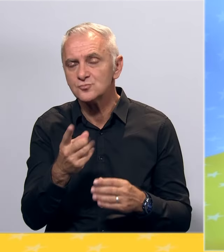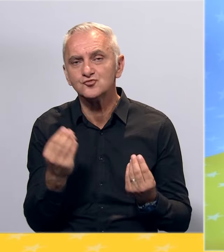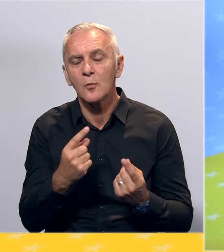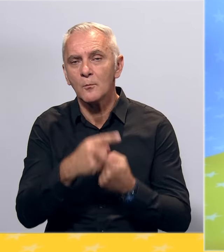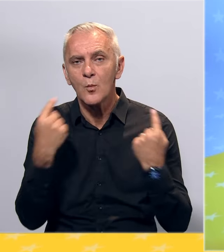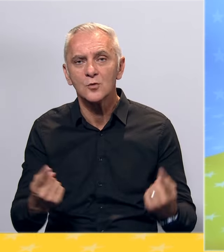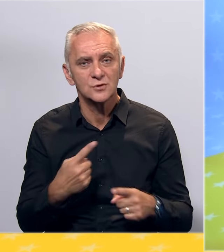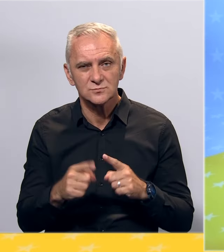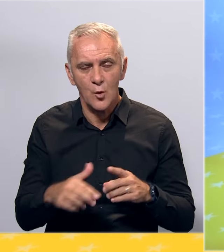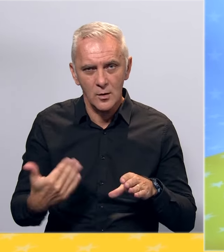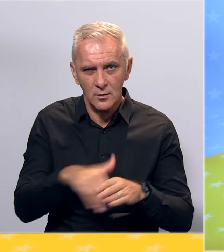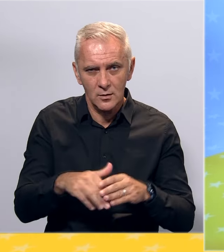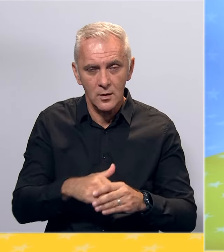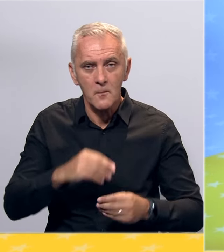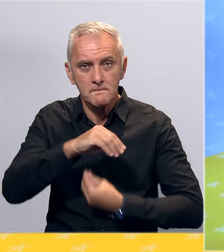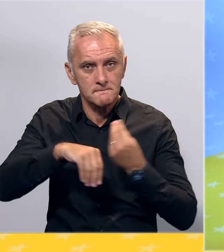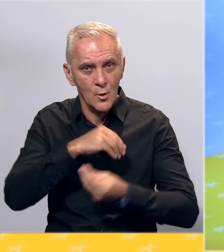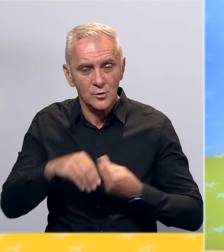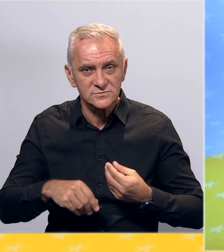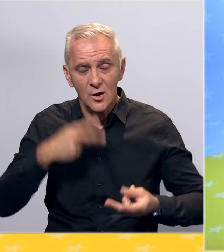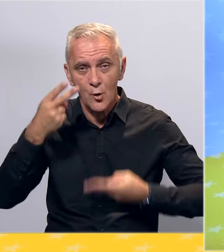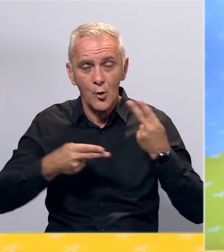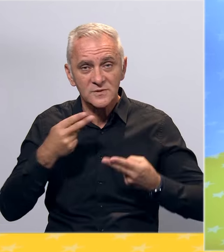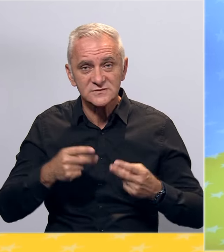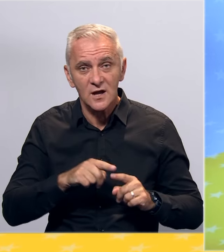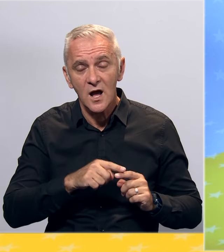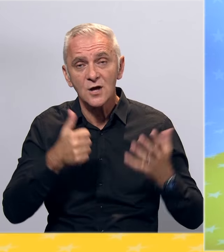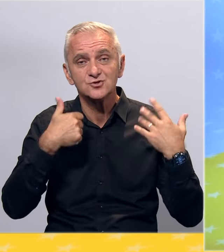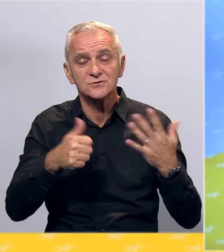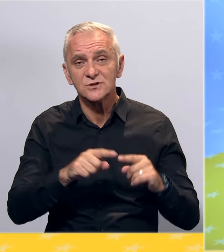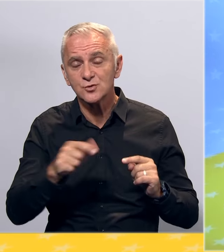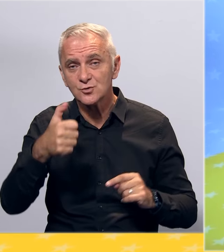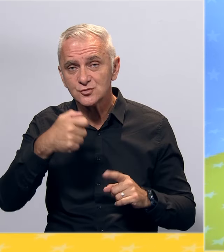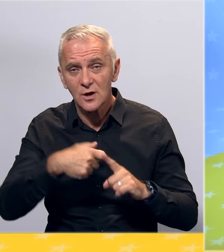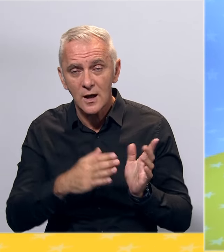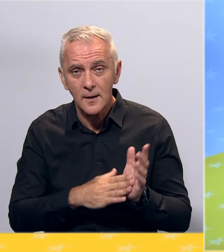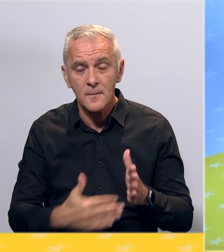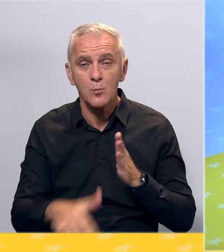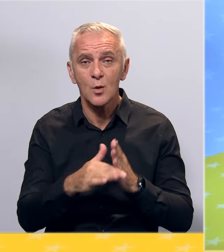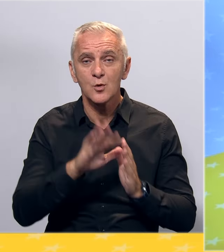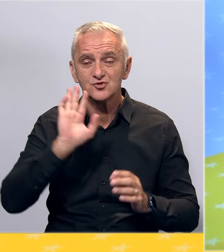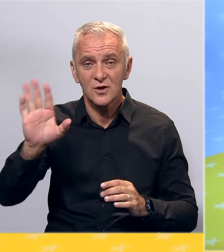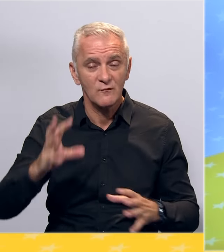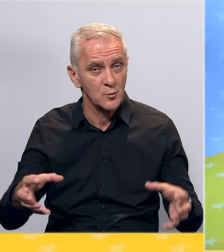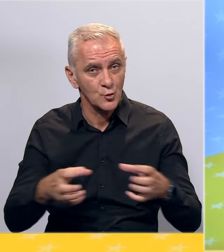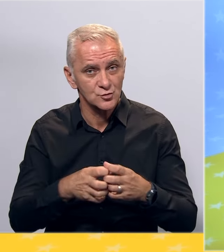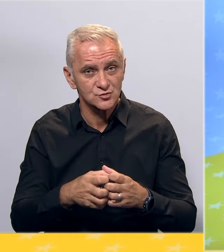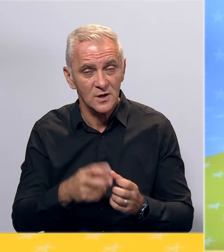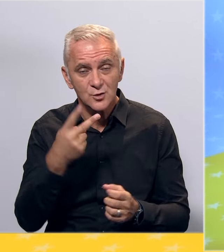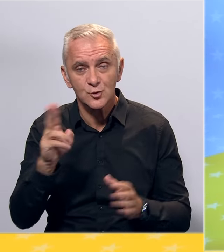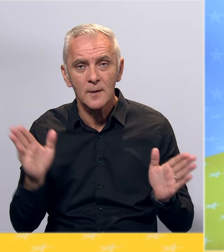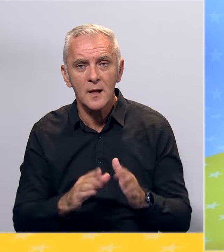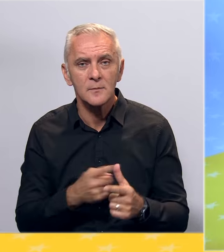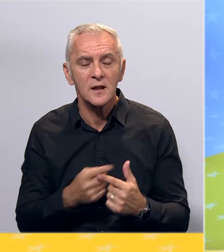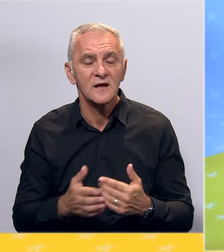zapošljavanja članova poroce, komisija od 60 do 100 konvertibilnih maraka, pomoći njihovim udruženjima, drugim manji ili